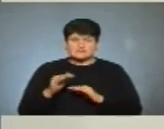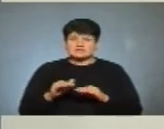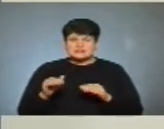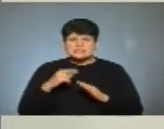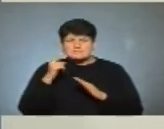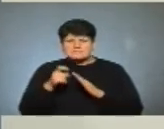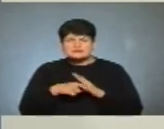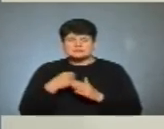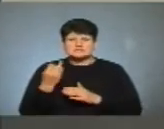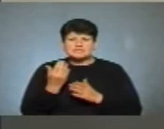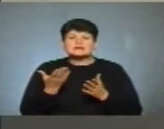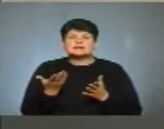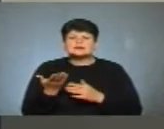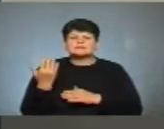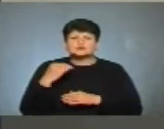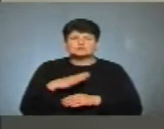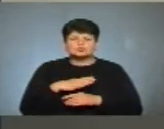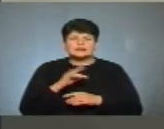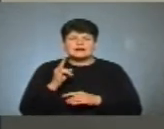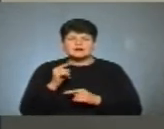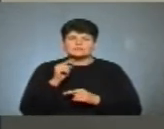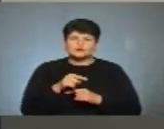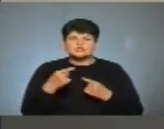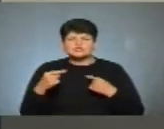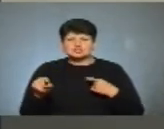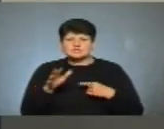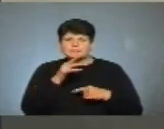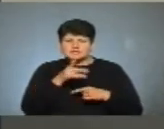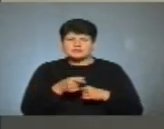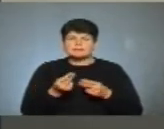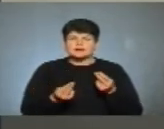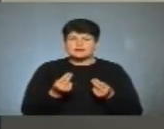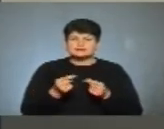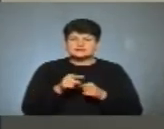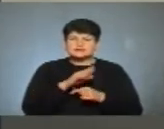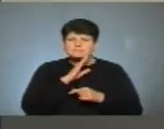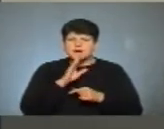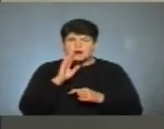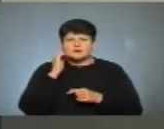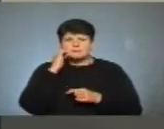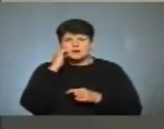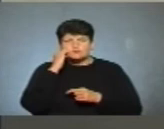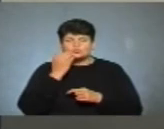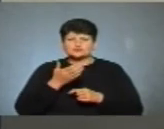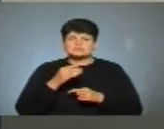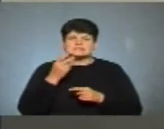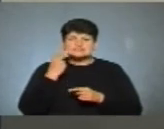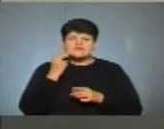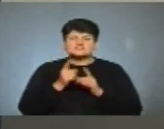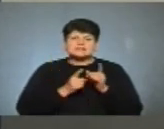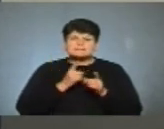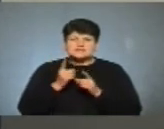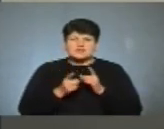пізнавати, які були ляльки. Навіть в той чи інший період, якими гралися їхні мами, бабусі. Тобто, завжди міняються